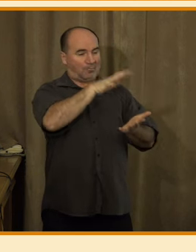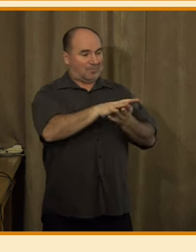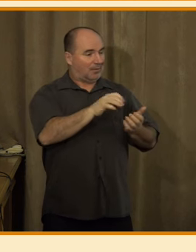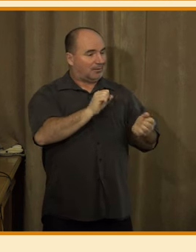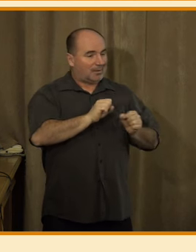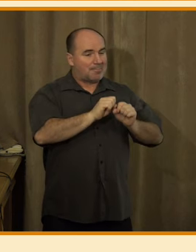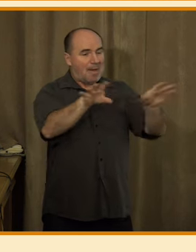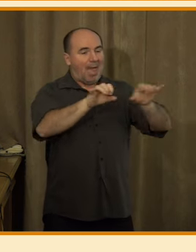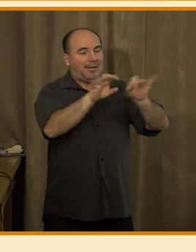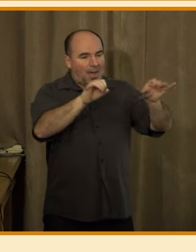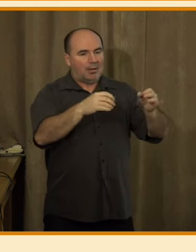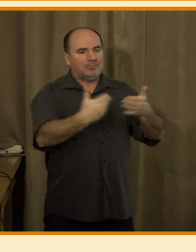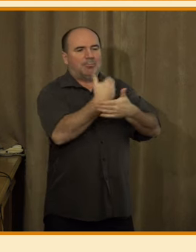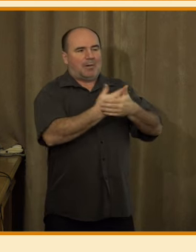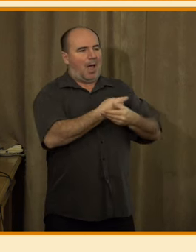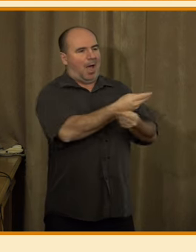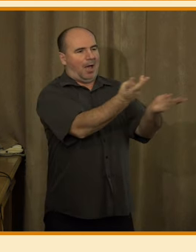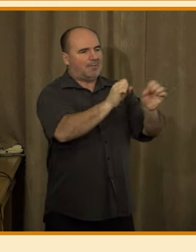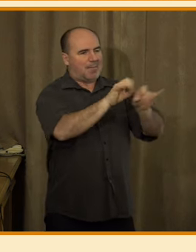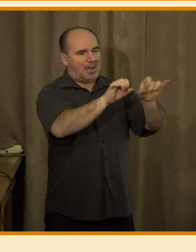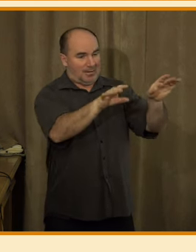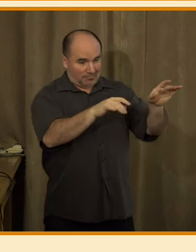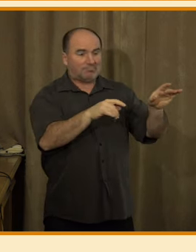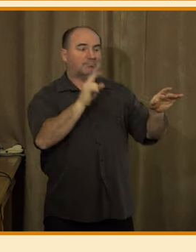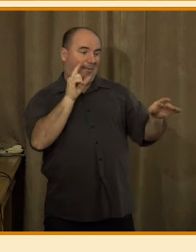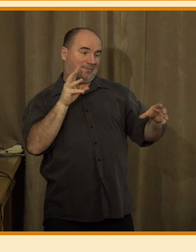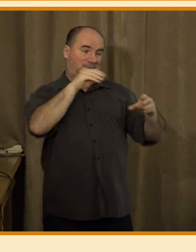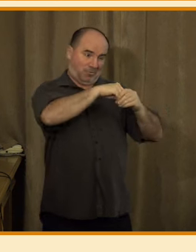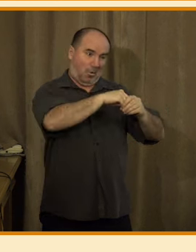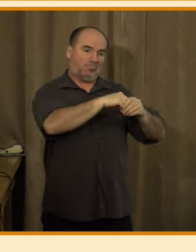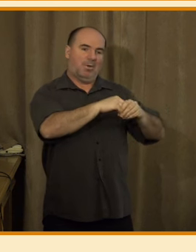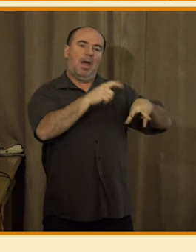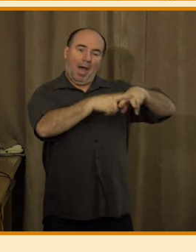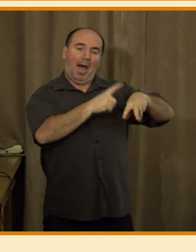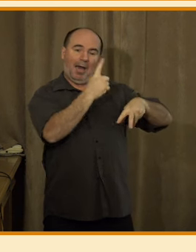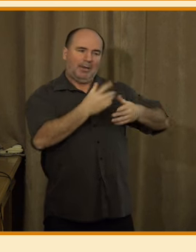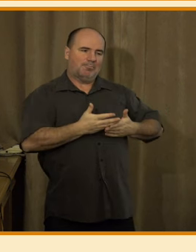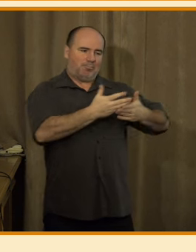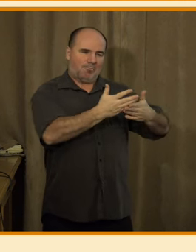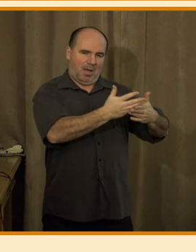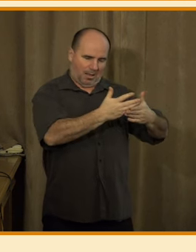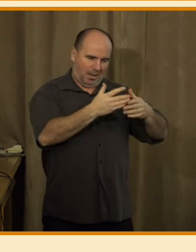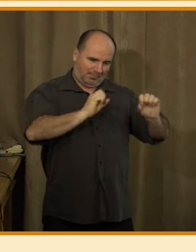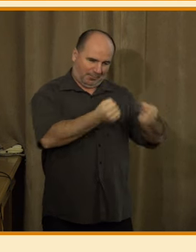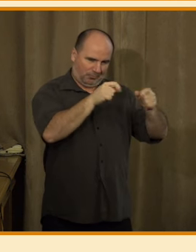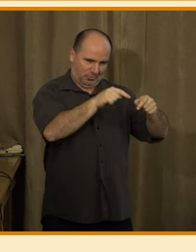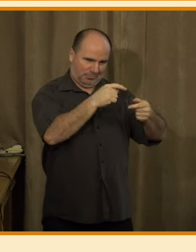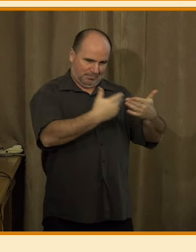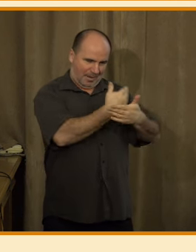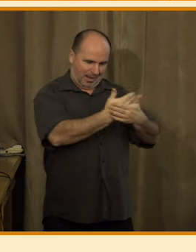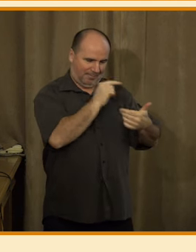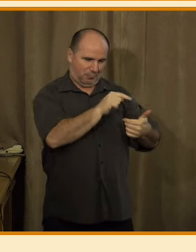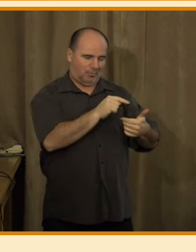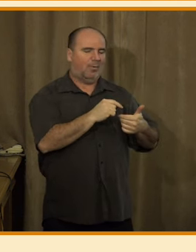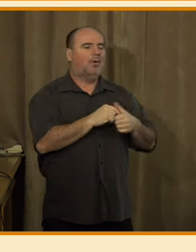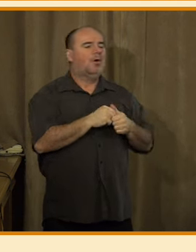médií, na kterých se podílí umělá inteligence, a tu otázku jsme rozdělili na dvě části, nebo tu problematiku